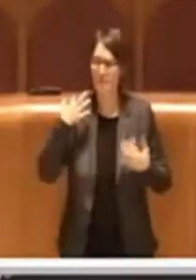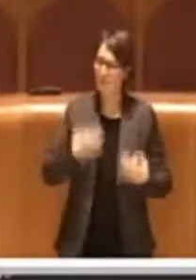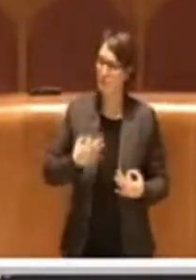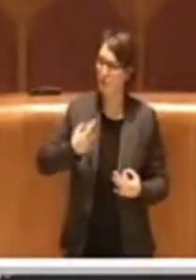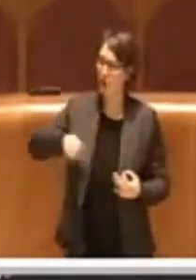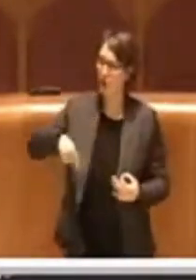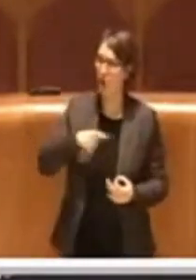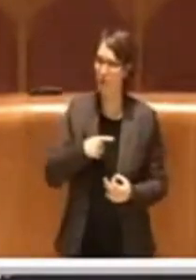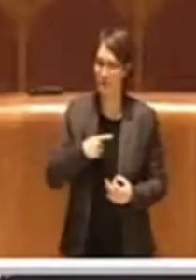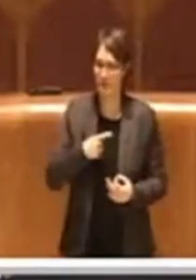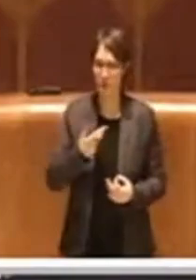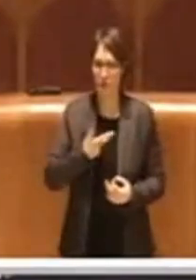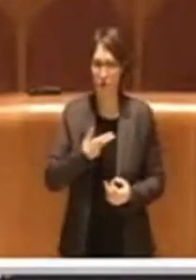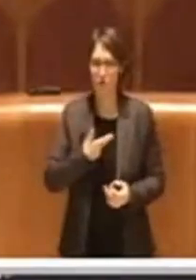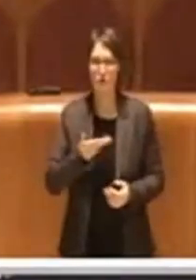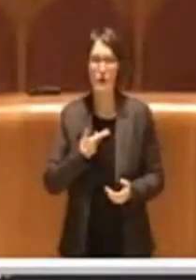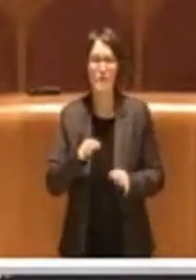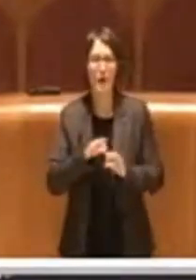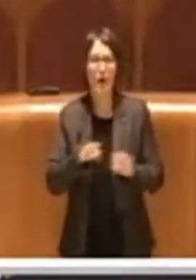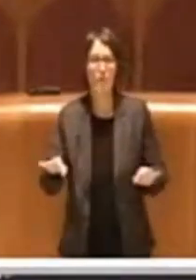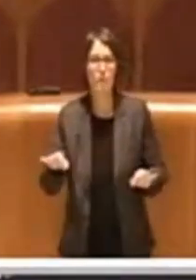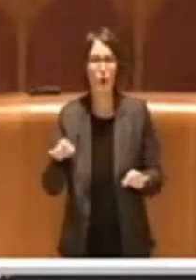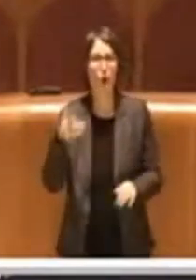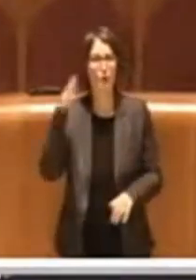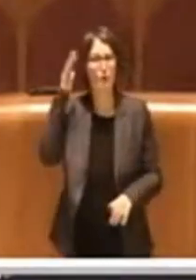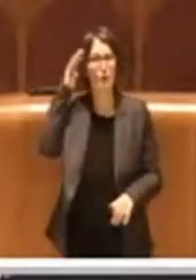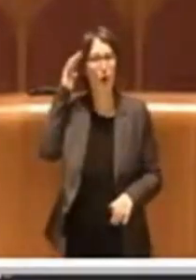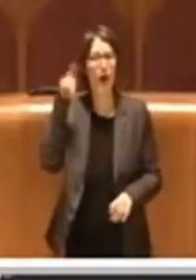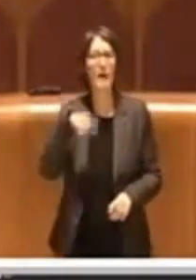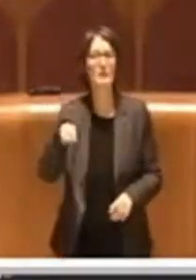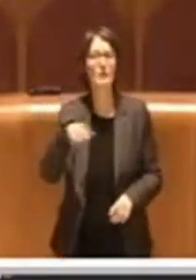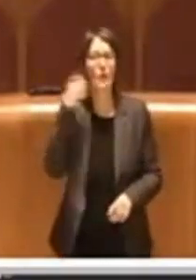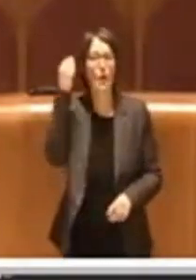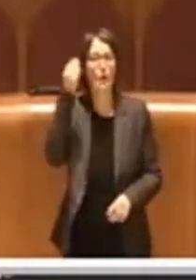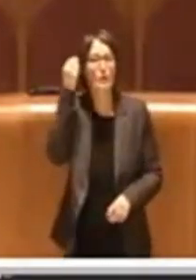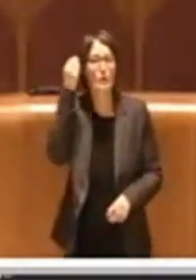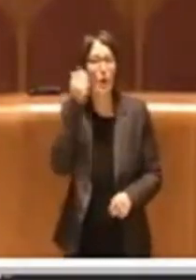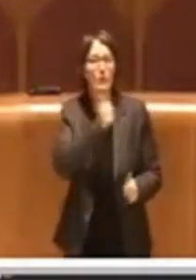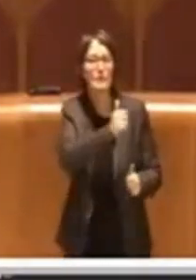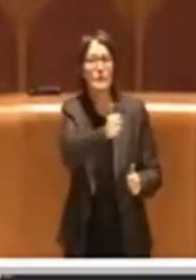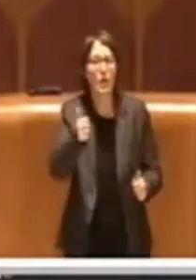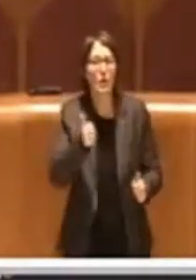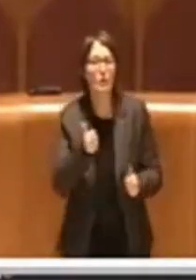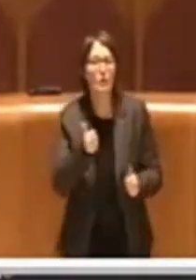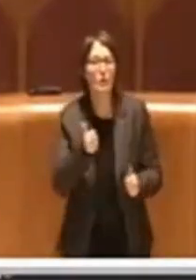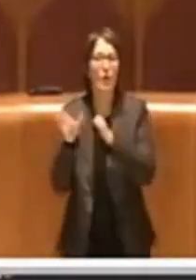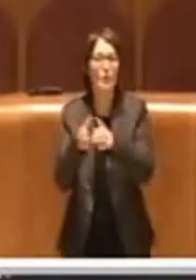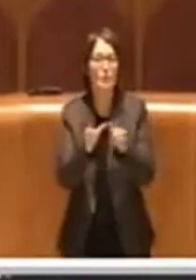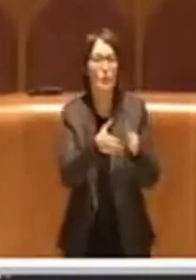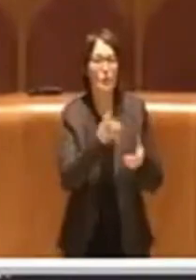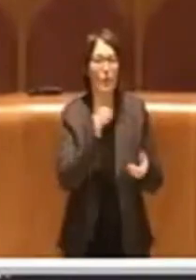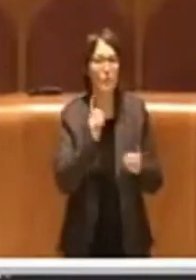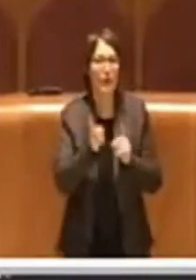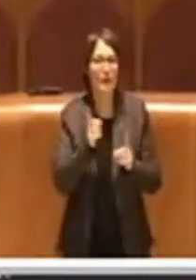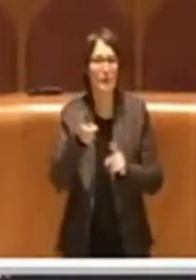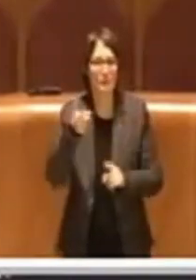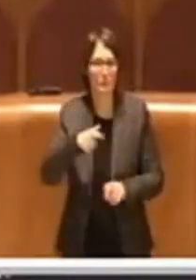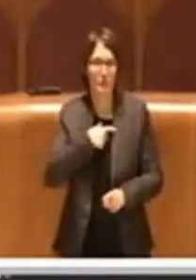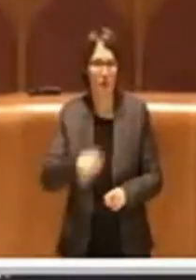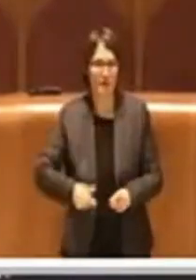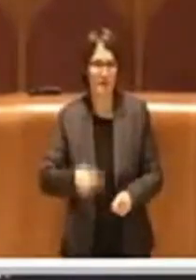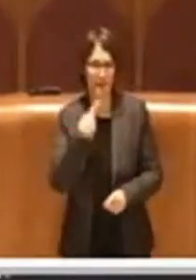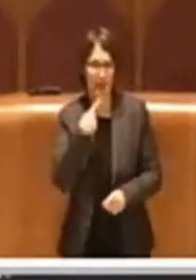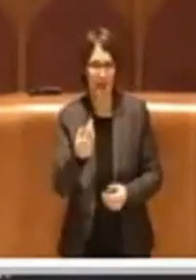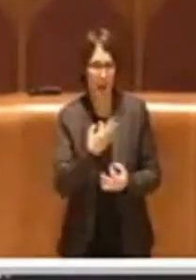comunque all'ascolto di quelle che sono le visioni degli altri partiti politici, perché come diceva la Sindaca e come hanno ricordato tutti i